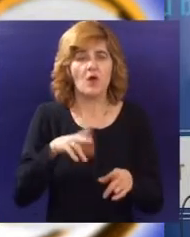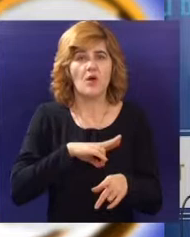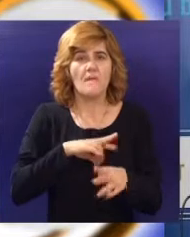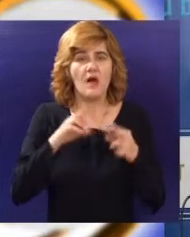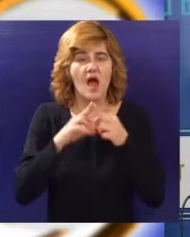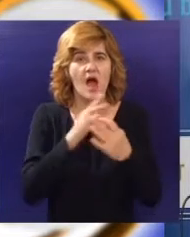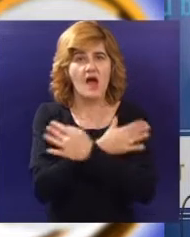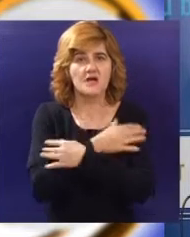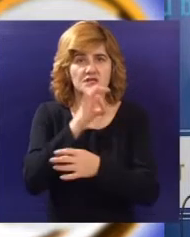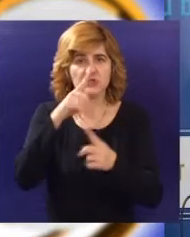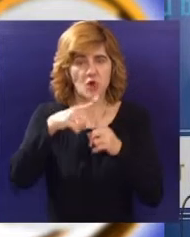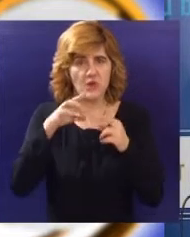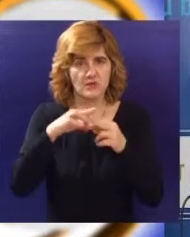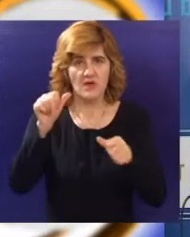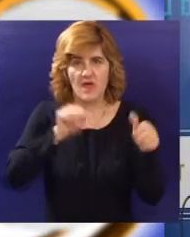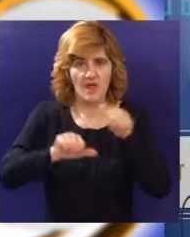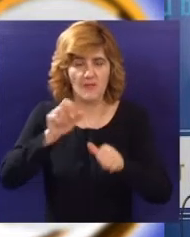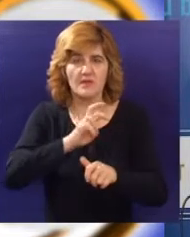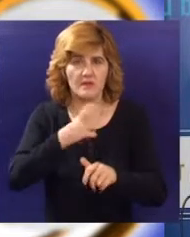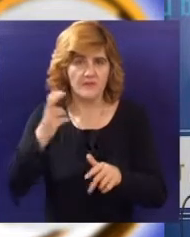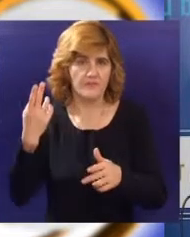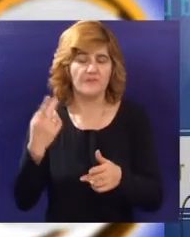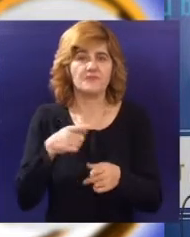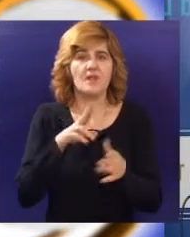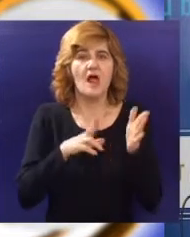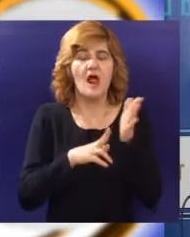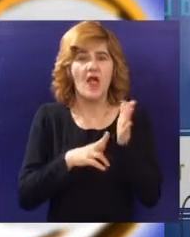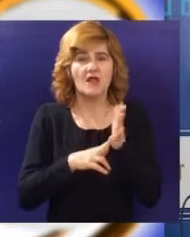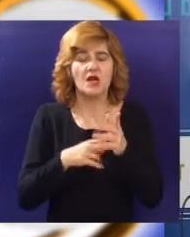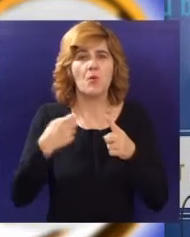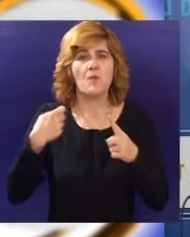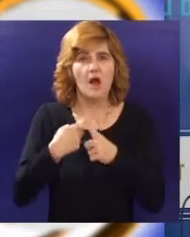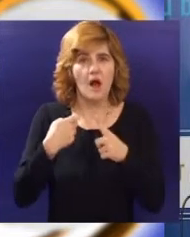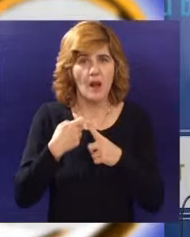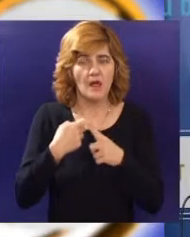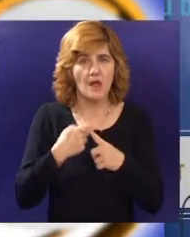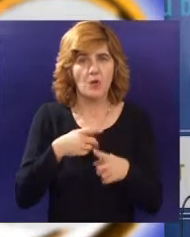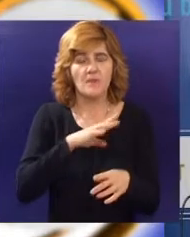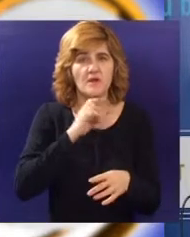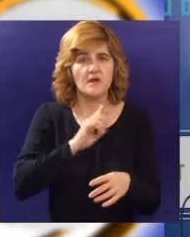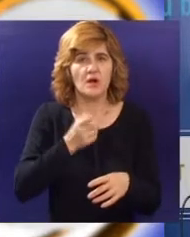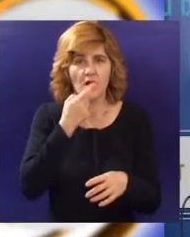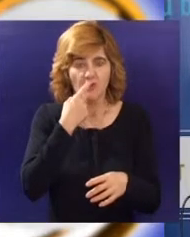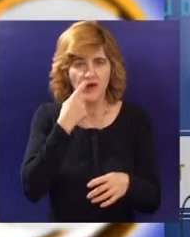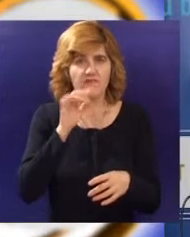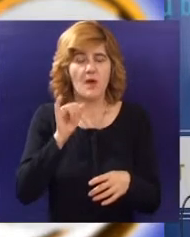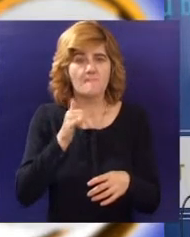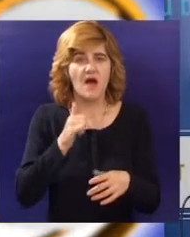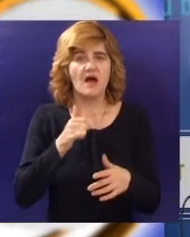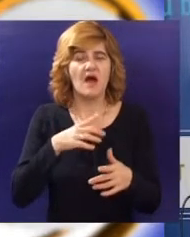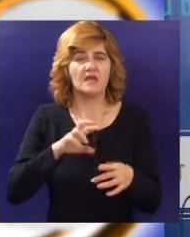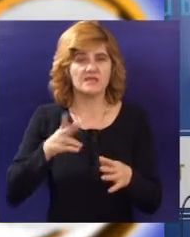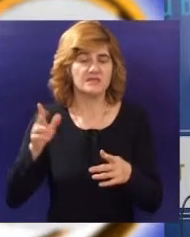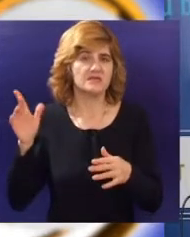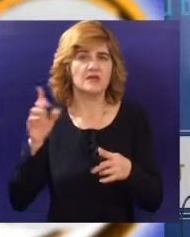azota, fosfora, eterski ekstrakt, zatim natrium, kalium i onda dolaze metali, olovo, kadmium, bakar,